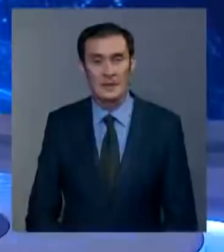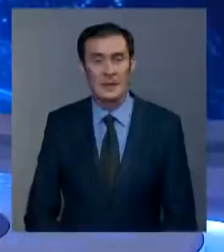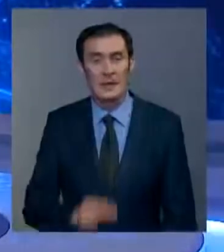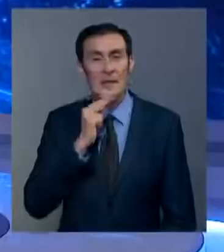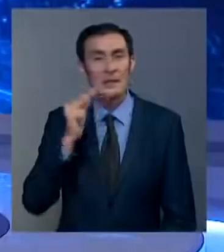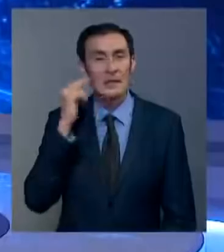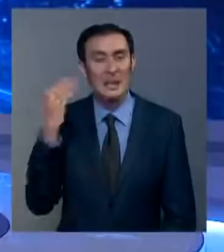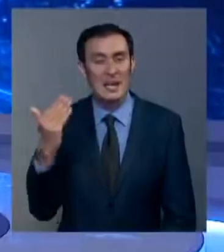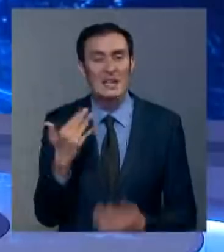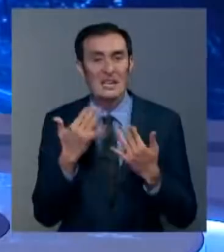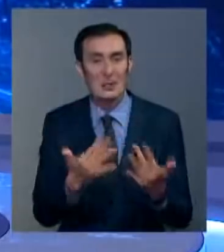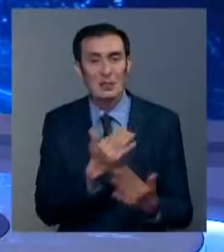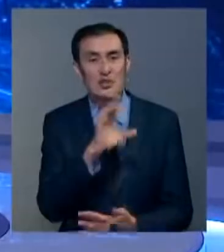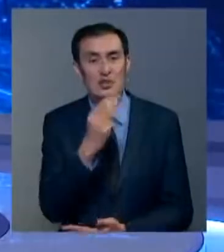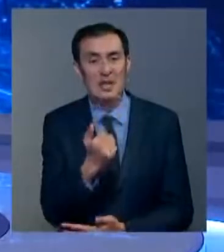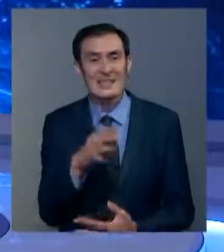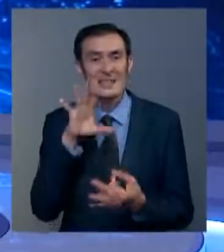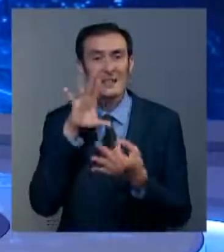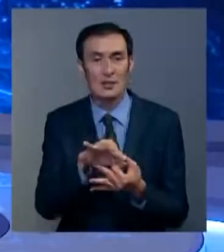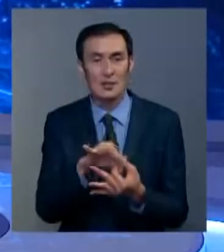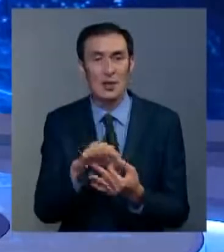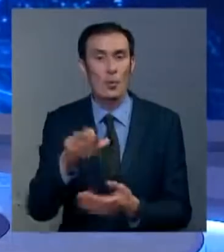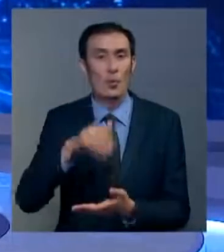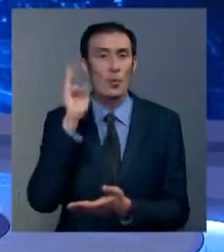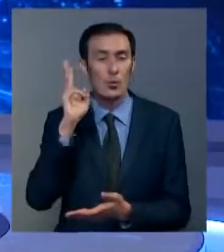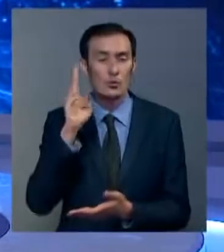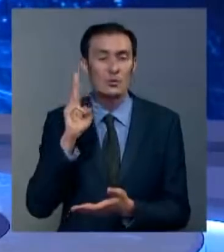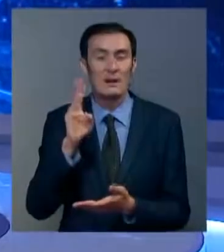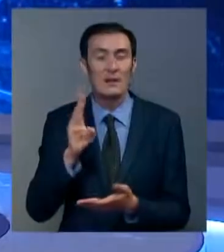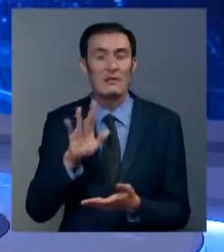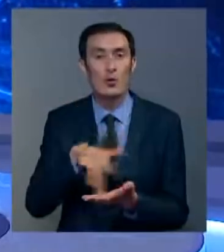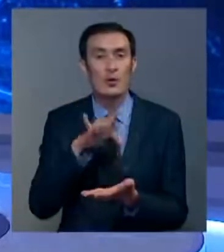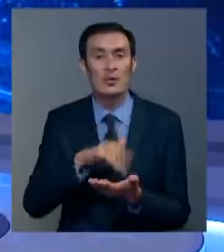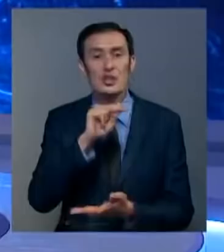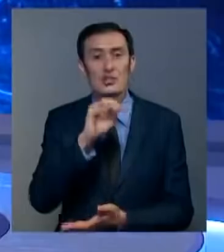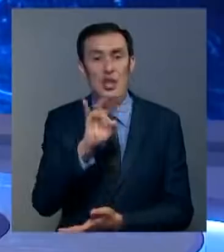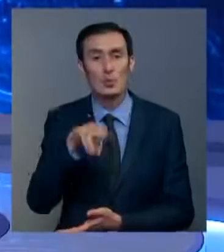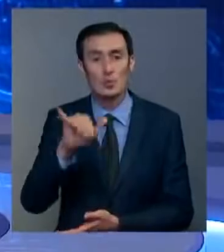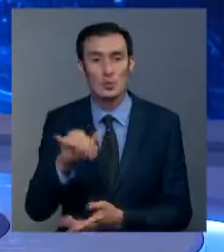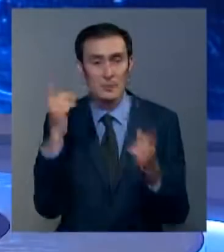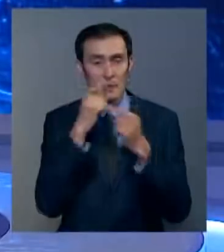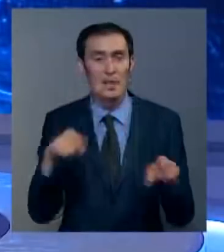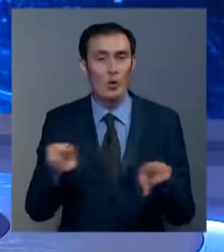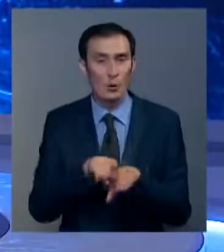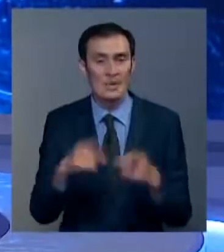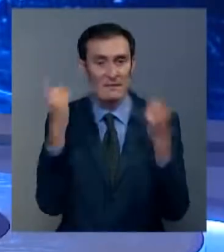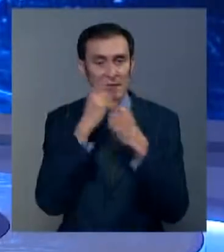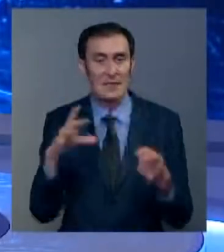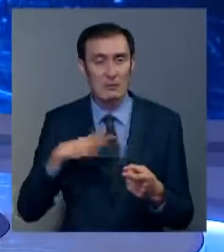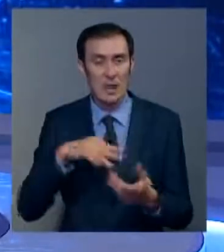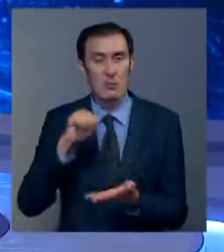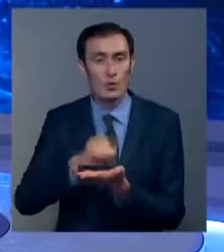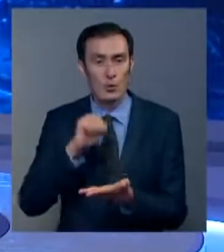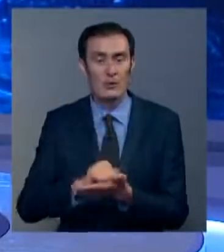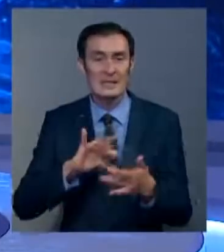Китай потребовал от США закрыть генеральное консульство в городе Чэнду. Об этом сообщили местные СМИ. Соответствующее заявление было также